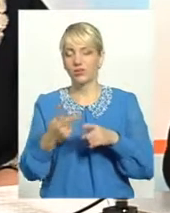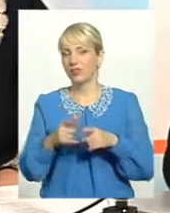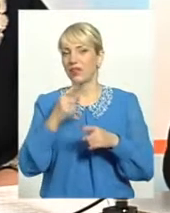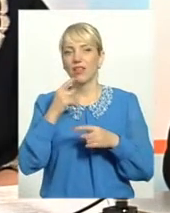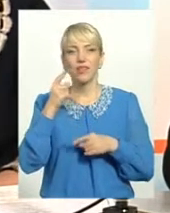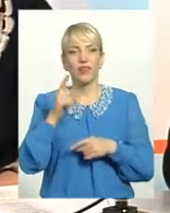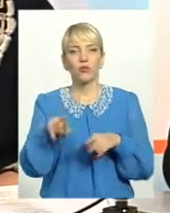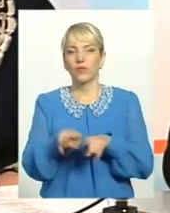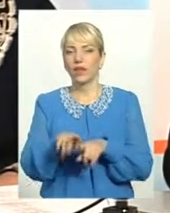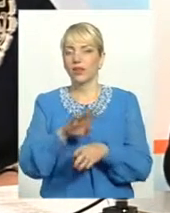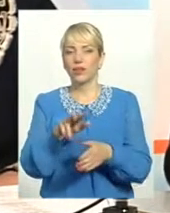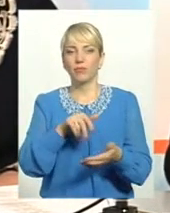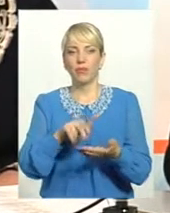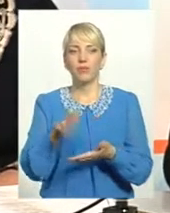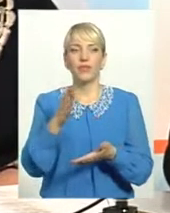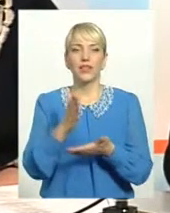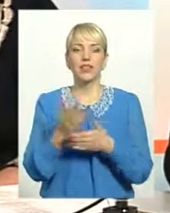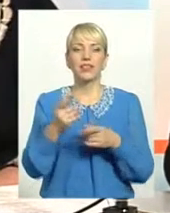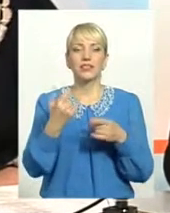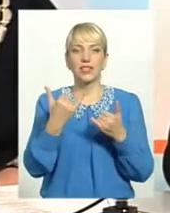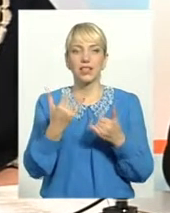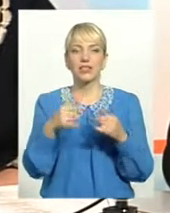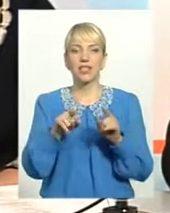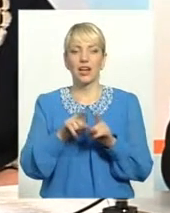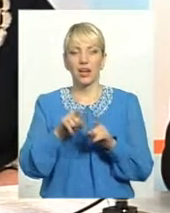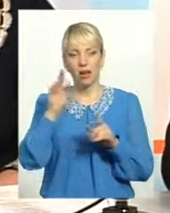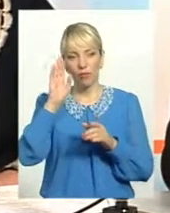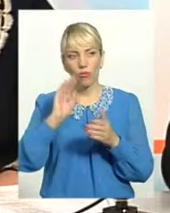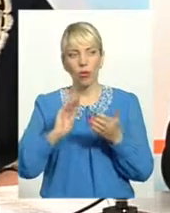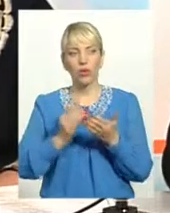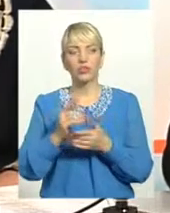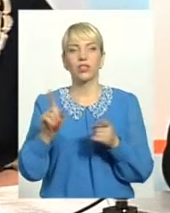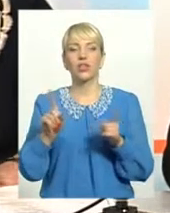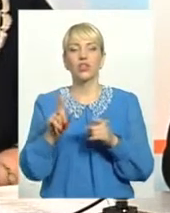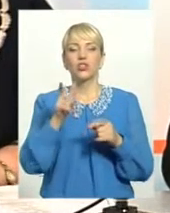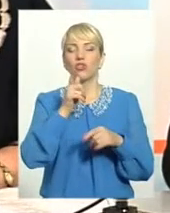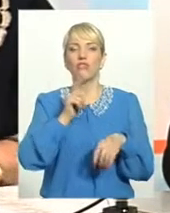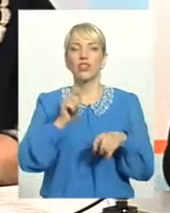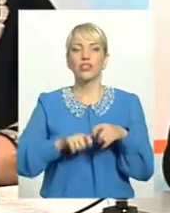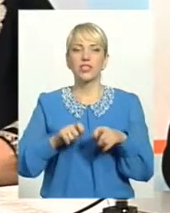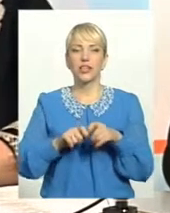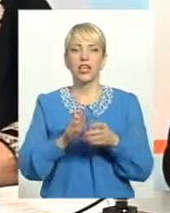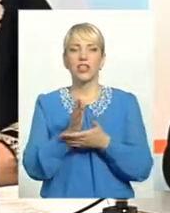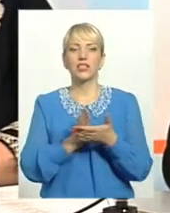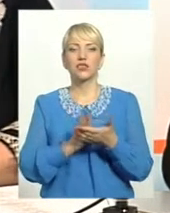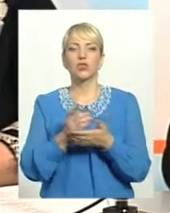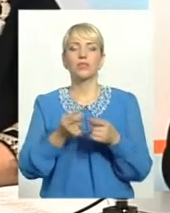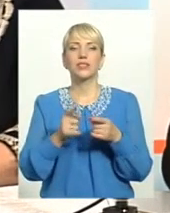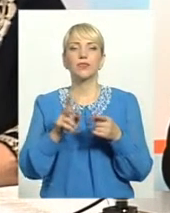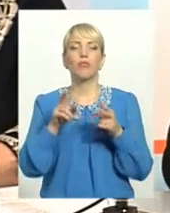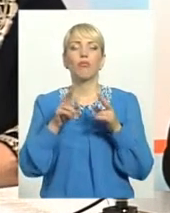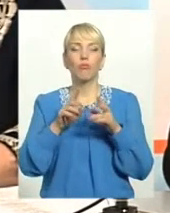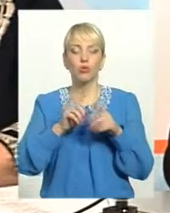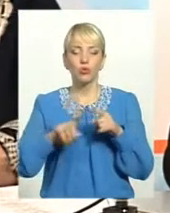знаєте, що зараз є політика чисто, що фіскальна служба переводиться вже в русло сервісної служби, чим далі, тим більше буде